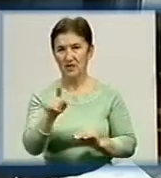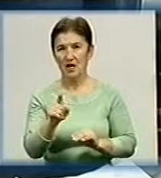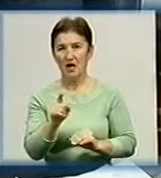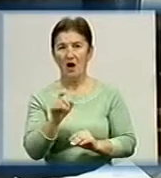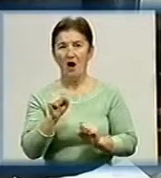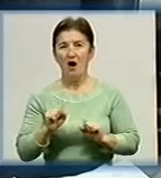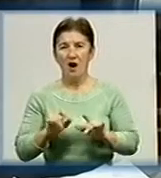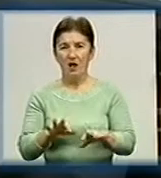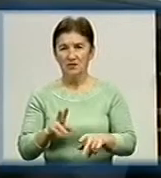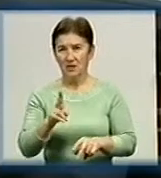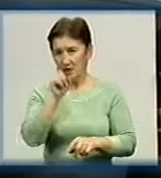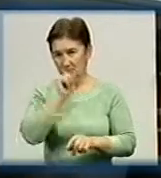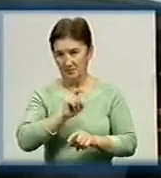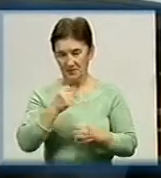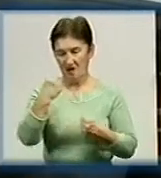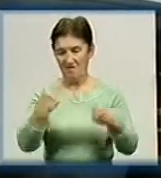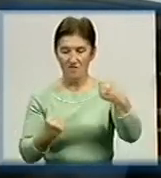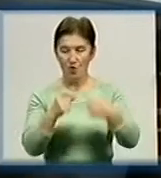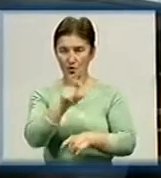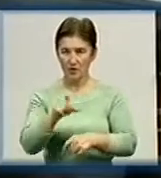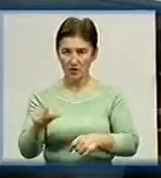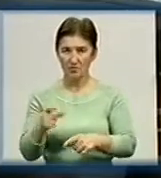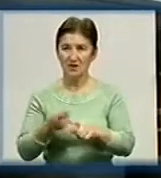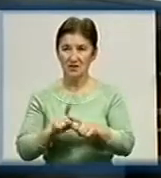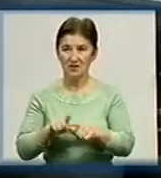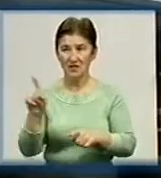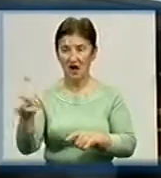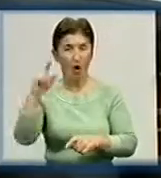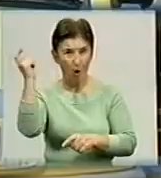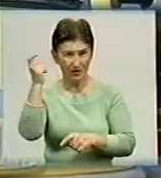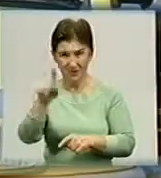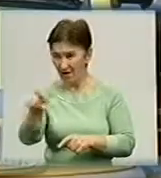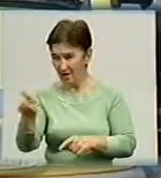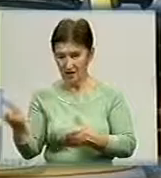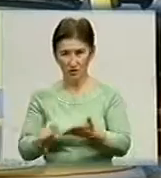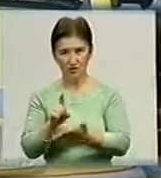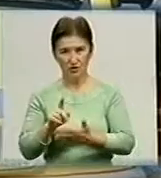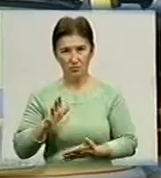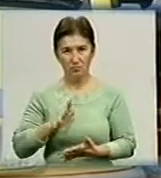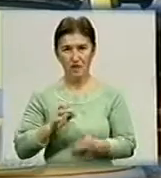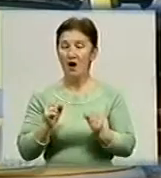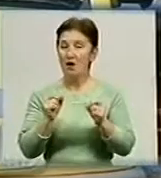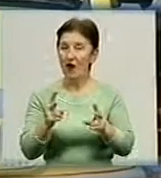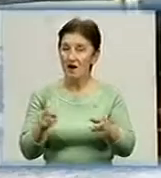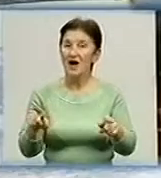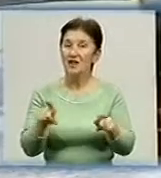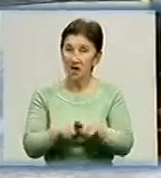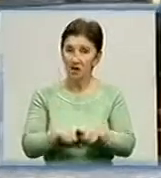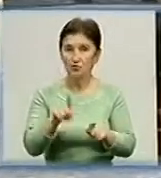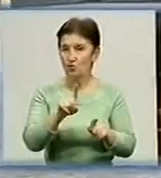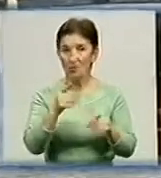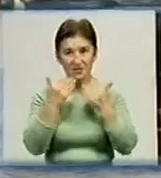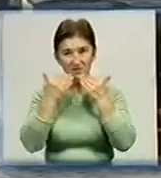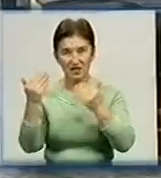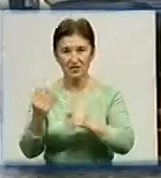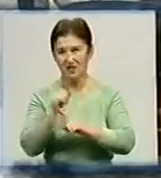санкції до недобросовісних водіїв. Проте, говорять, це мають робити і самі перевізники. Чи це так, нам дізнатись не вдалося. Перевізники, до яких ми звернулись, не